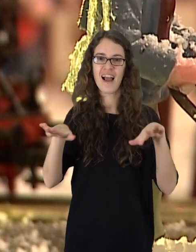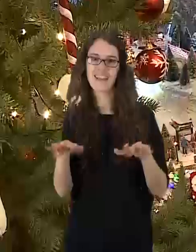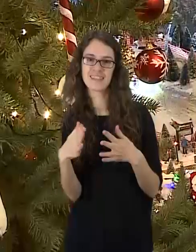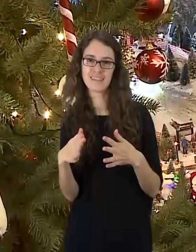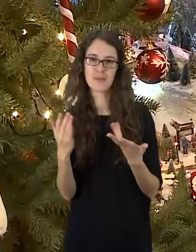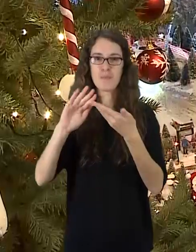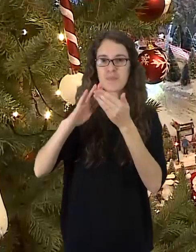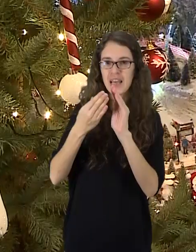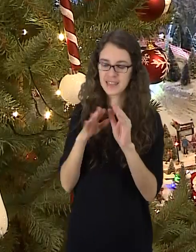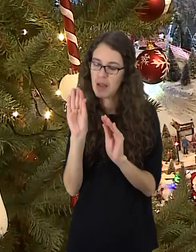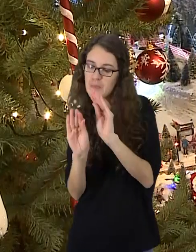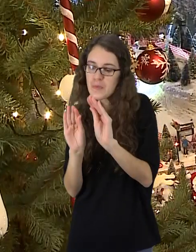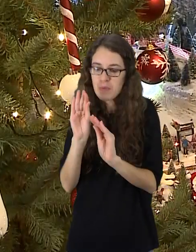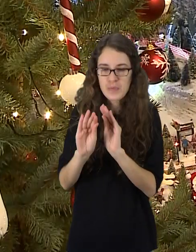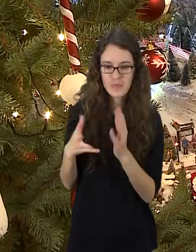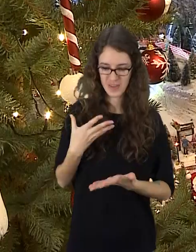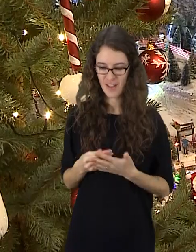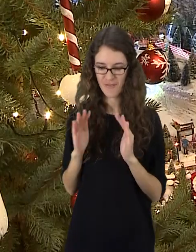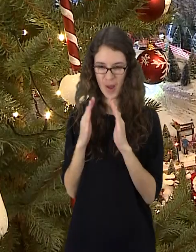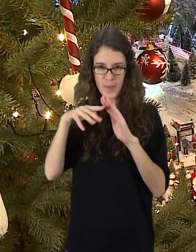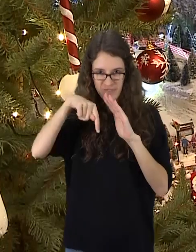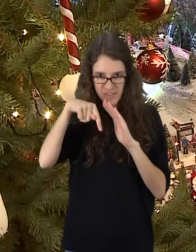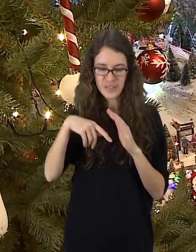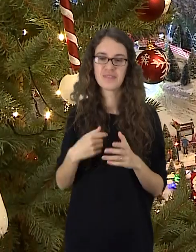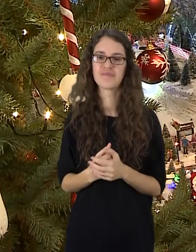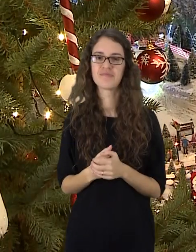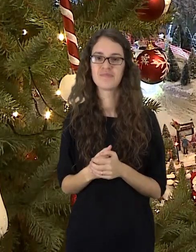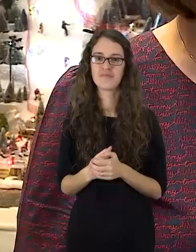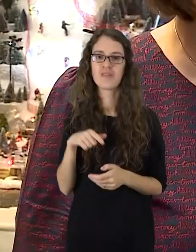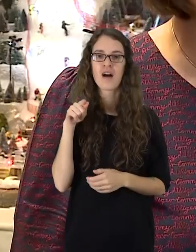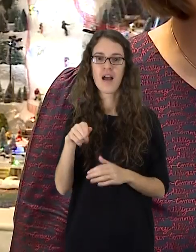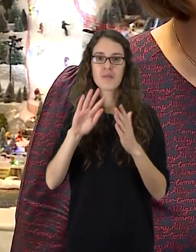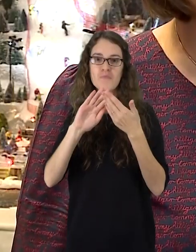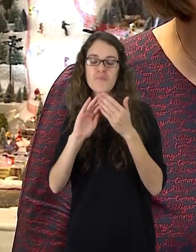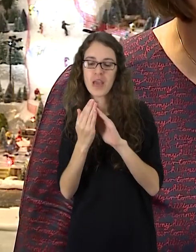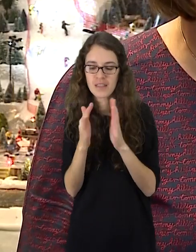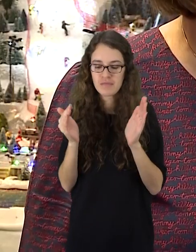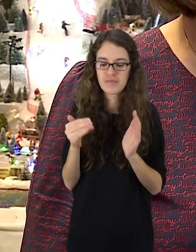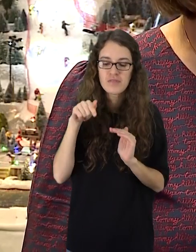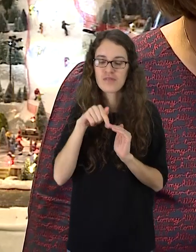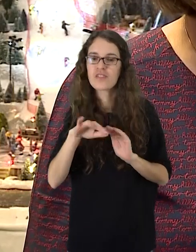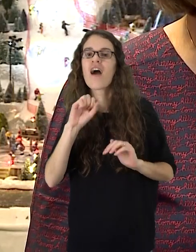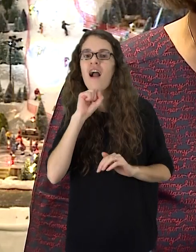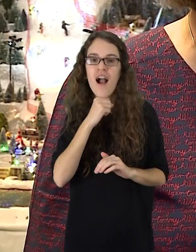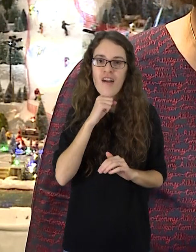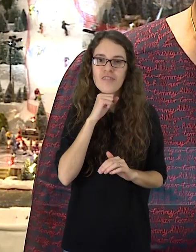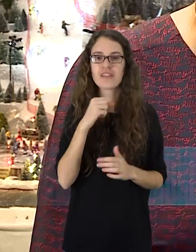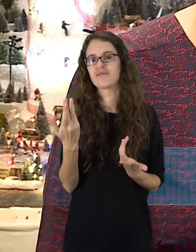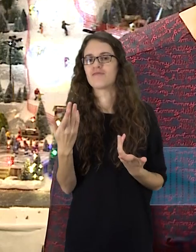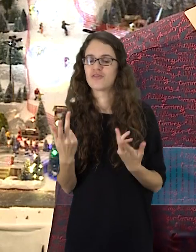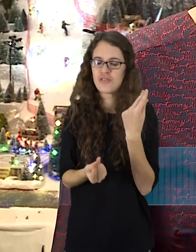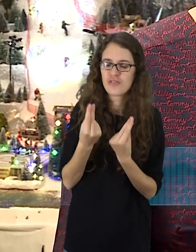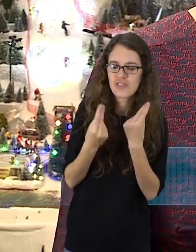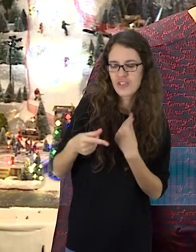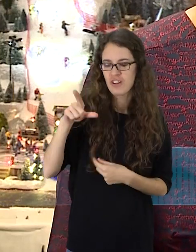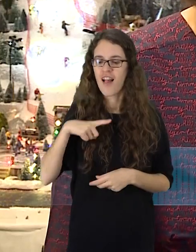kaimelė jau keliarius metus puosėlėje savo namuose. Kaimelis, kuriuose verda gyvenimas, kur žmonės laukia švenčių, ruošiasi, pramogauja